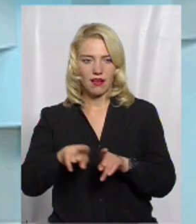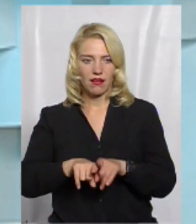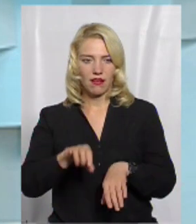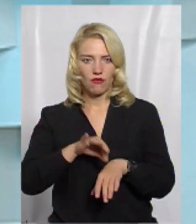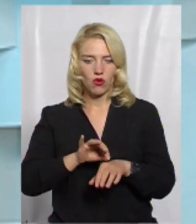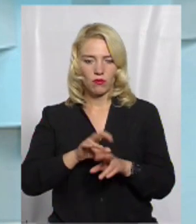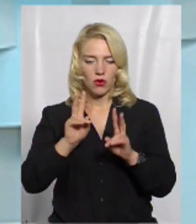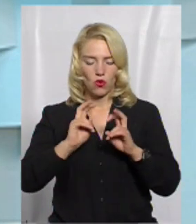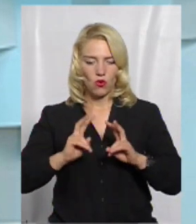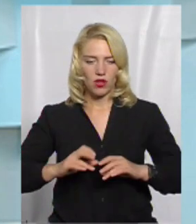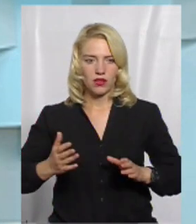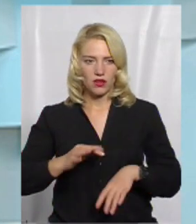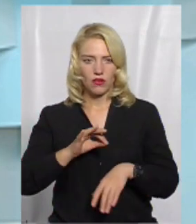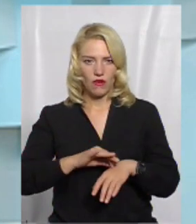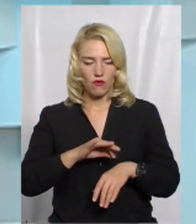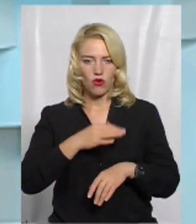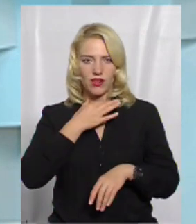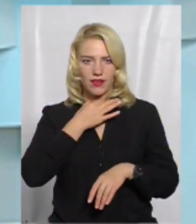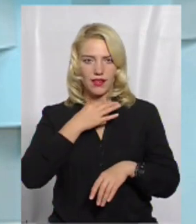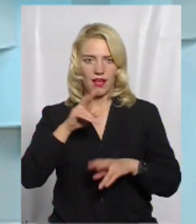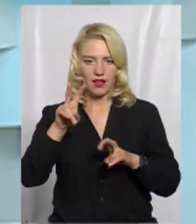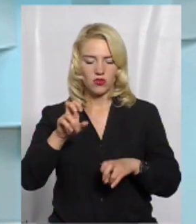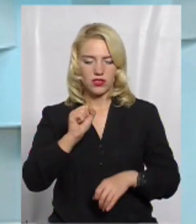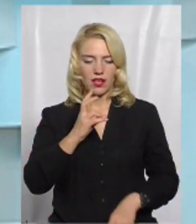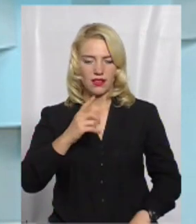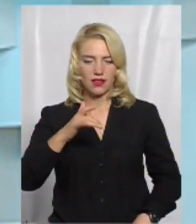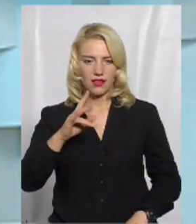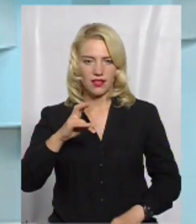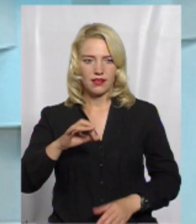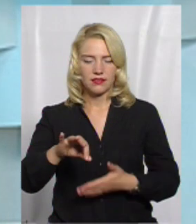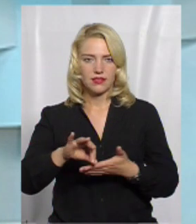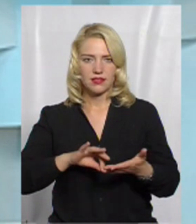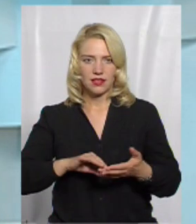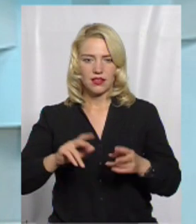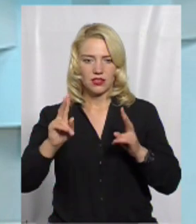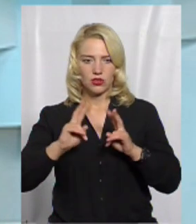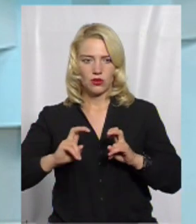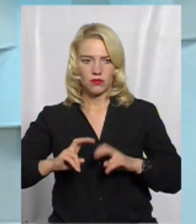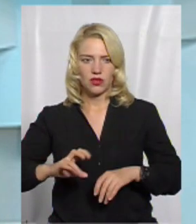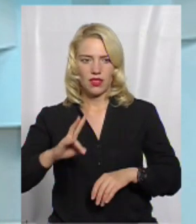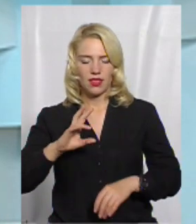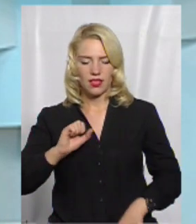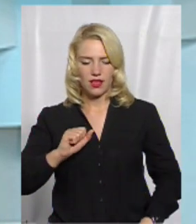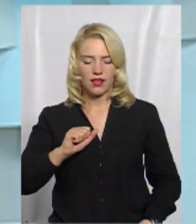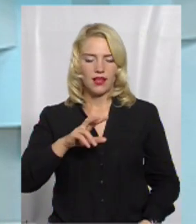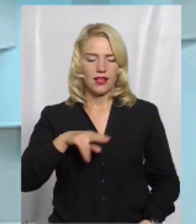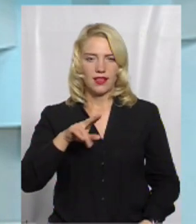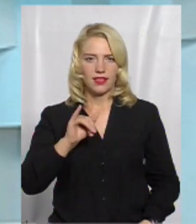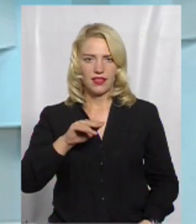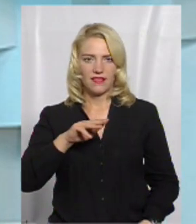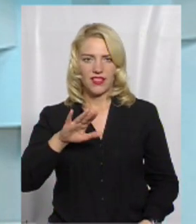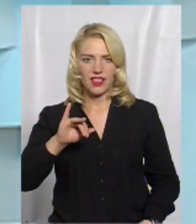огляді якого хворого з діагнозом ангіни, ми завжди обстежуємо його, беремо мазочок на белі, обстежуємо на